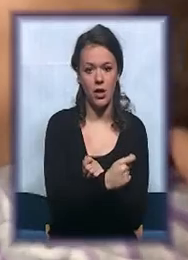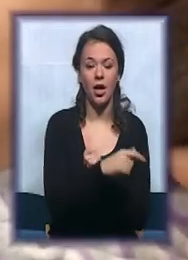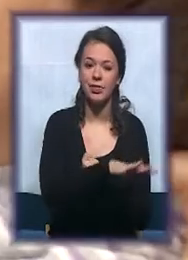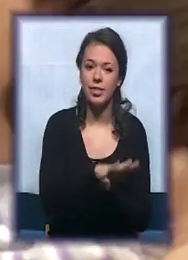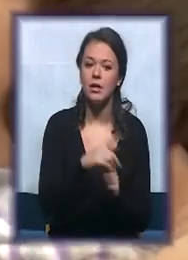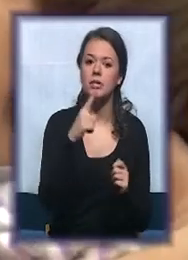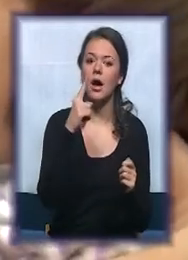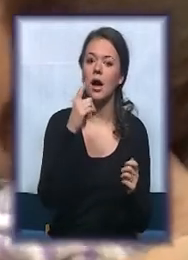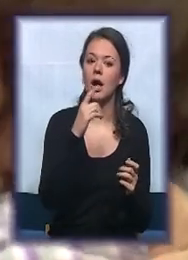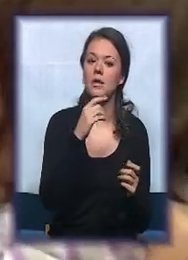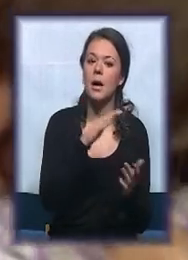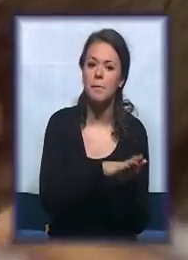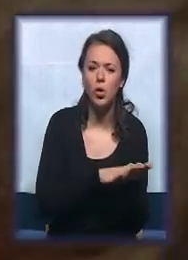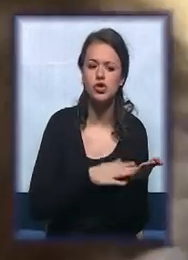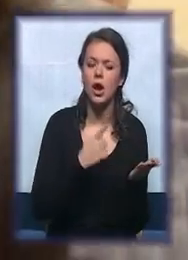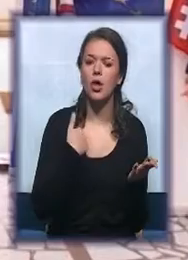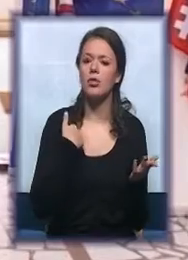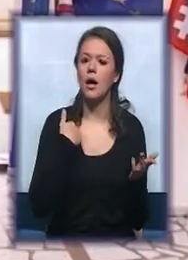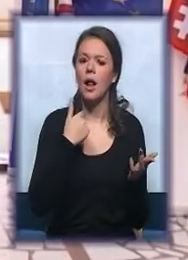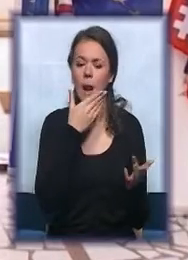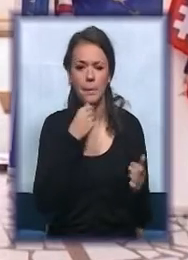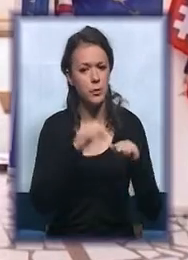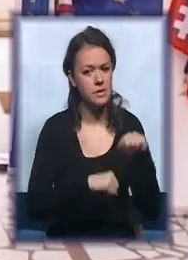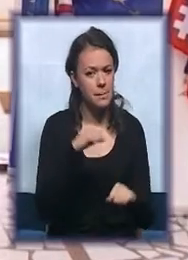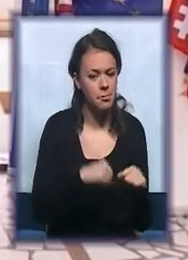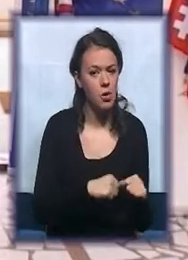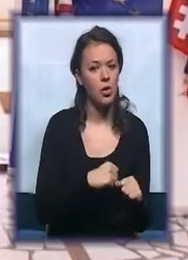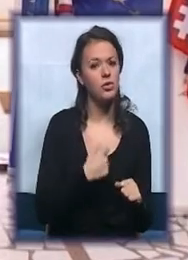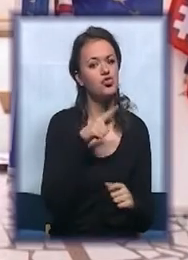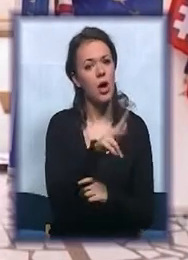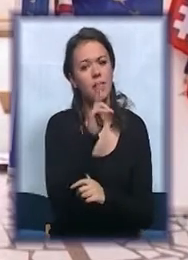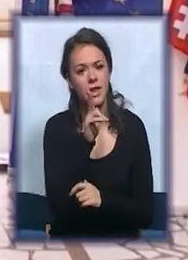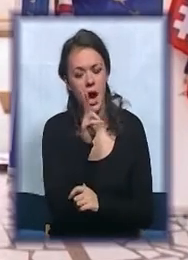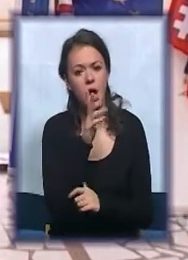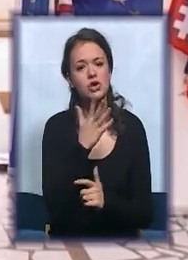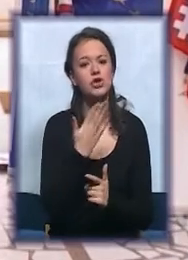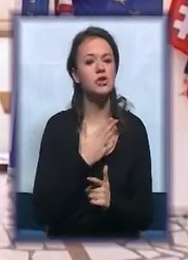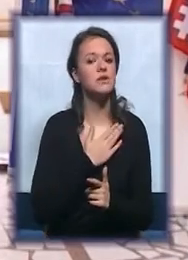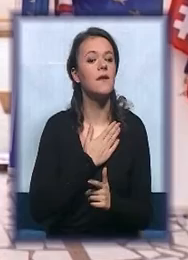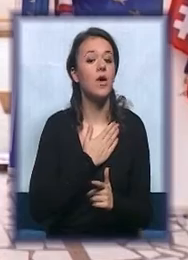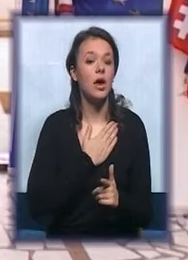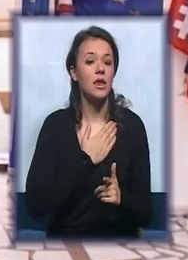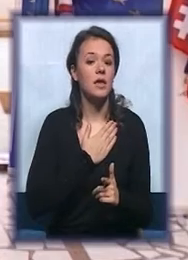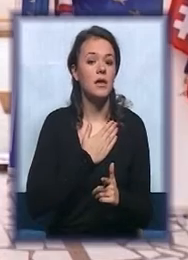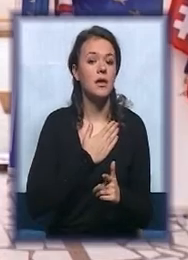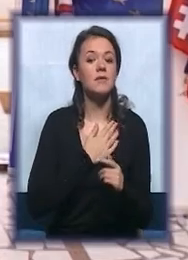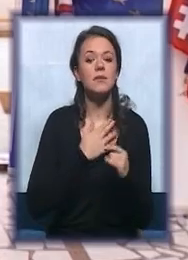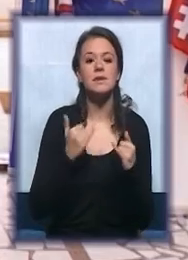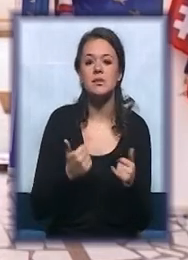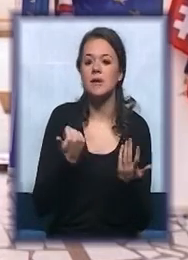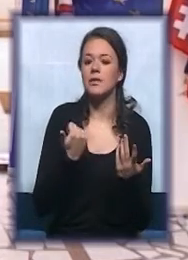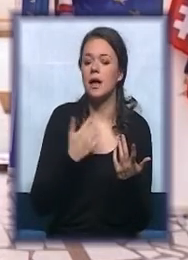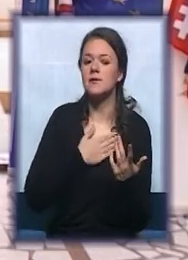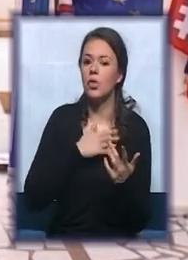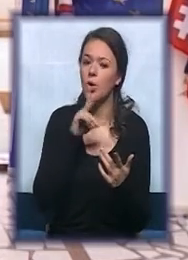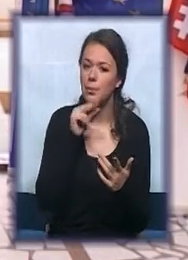počela da reaguje, da se tako lepo ponaša, ona traži neku svoju sada priču,